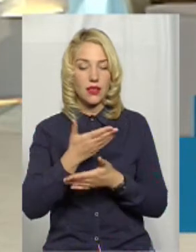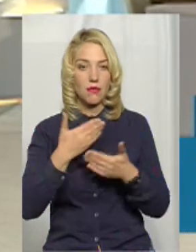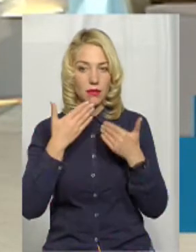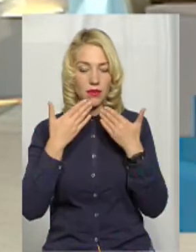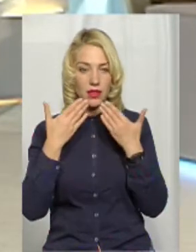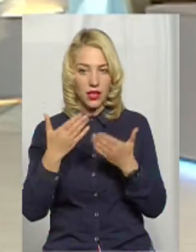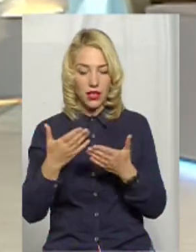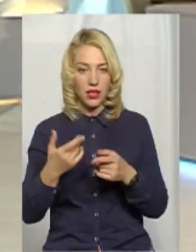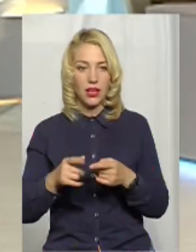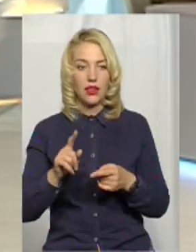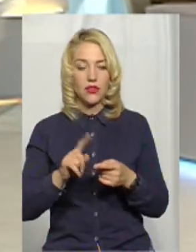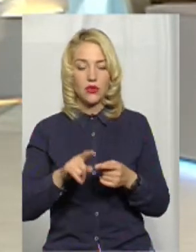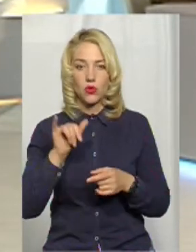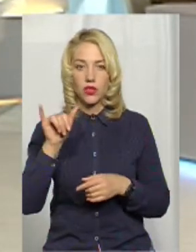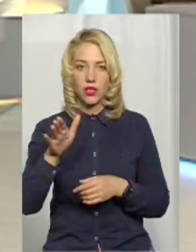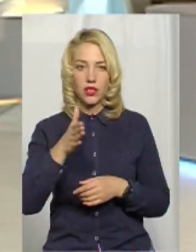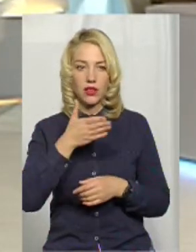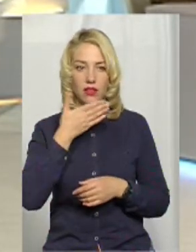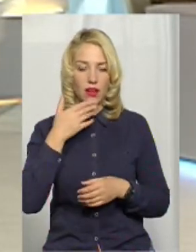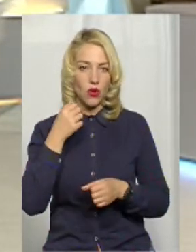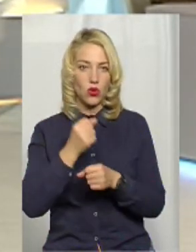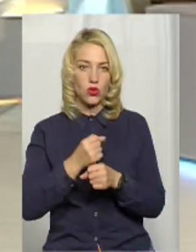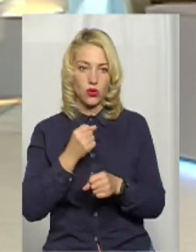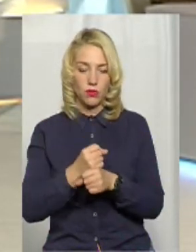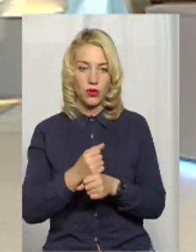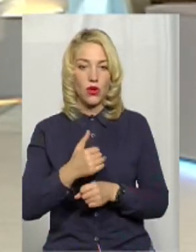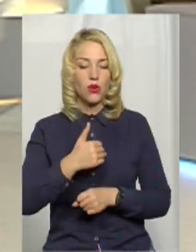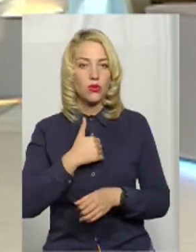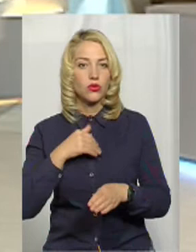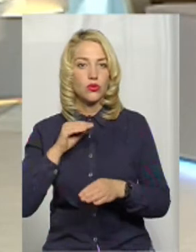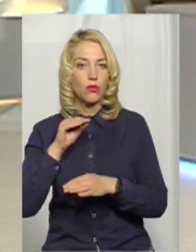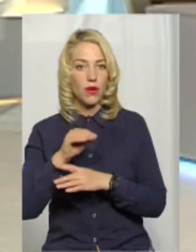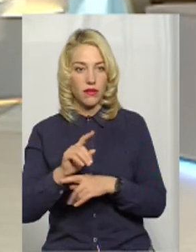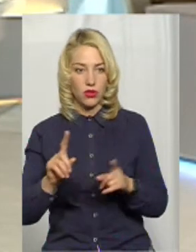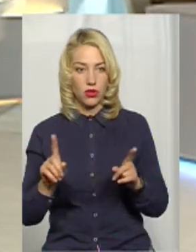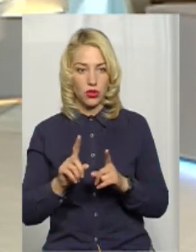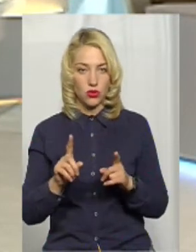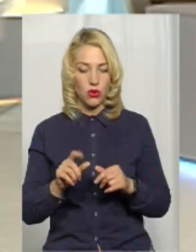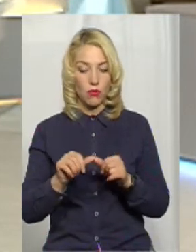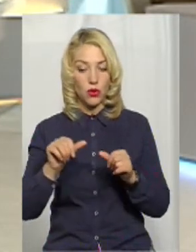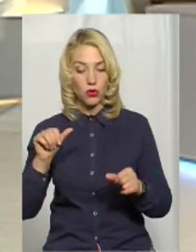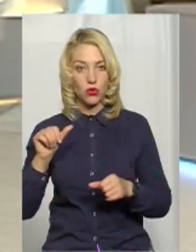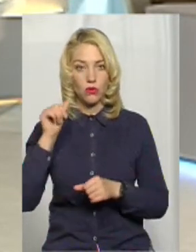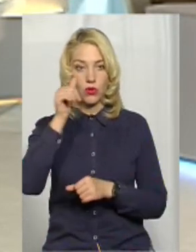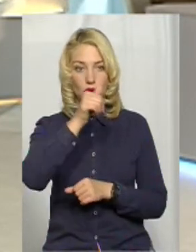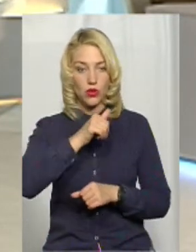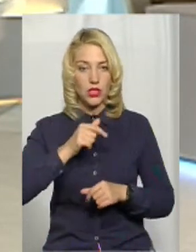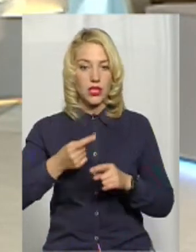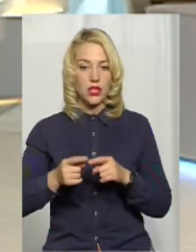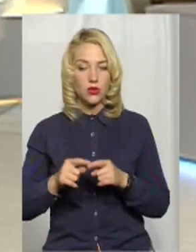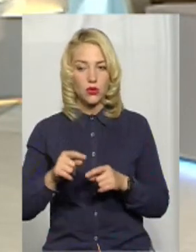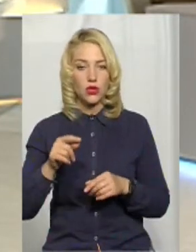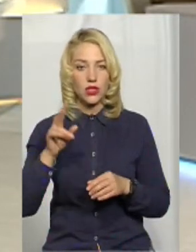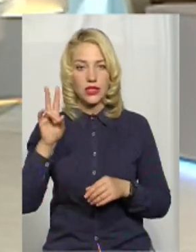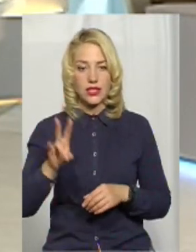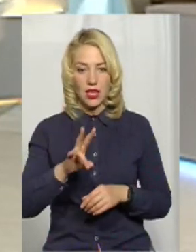документи по Адамівській церкві, цього в них не розроблено. Хочу додавити, що буквально минулого року на цю церкву